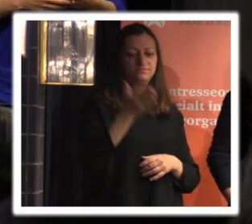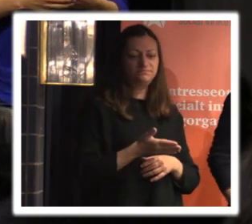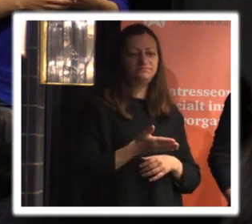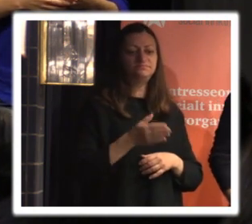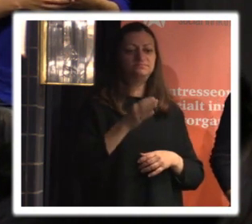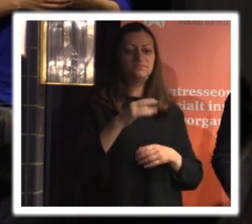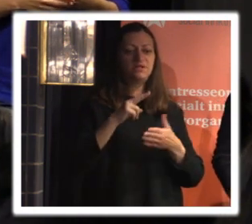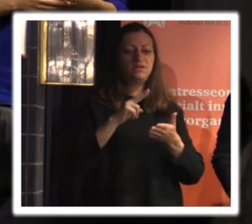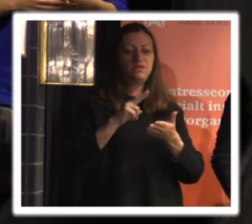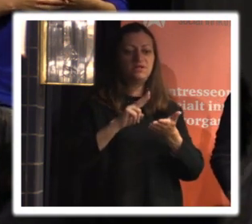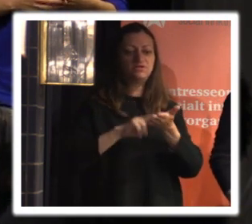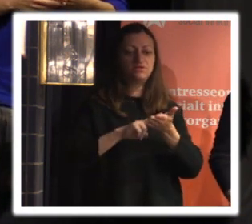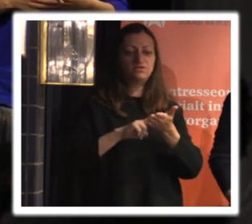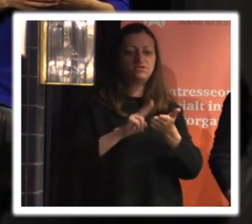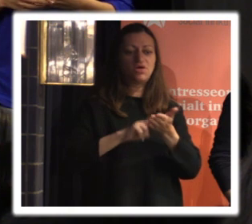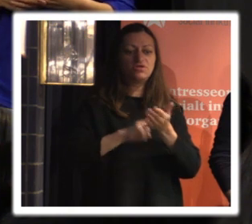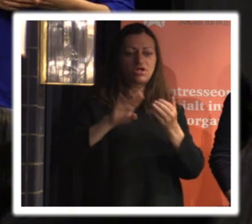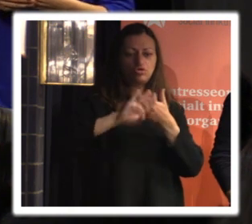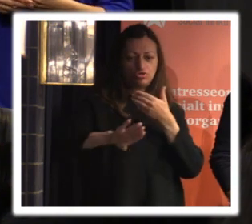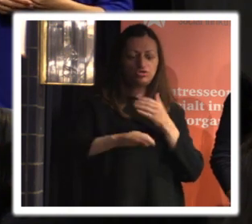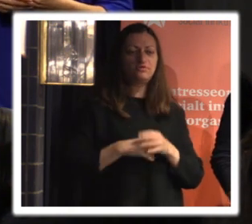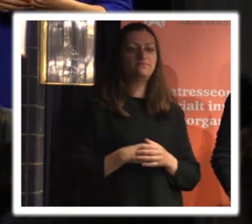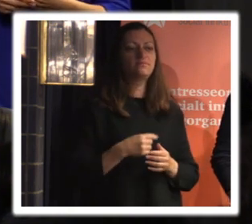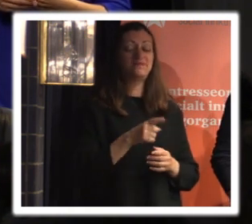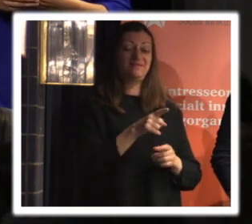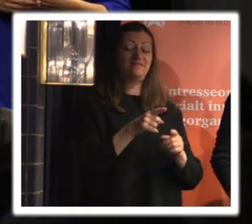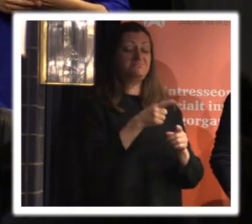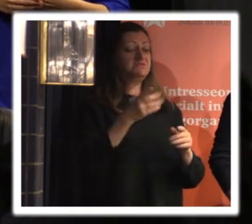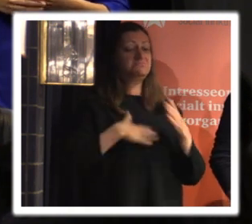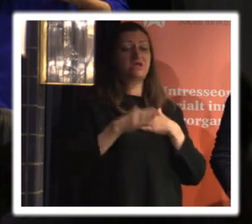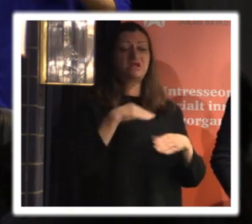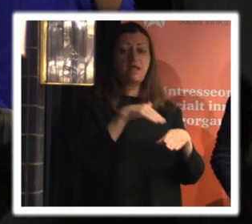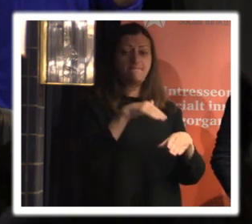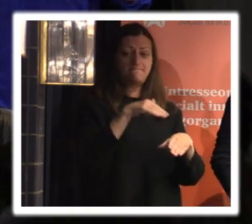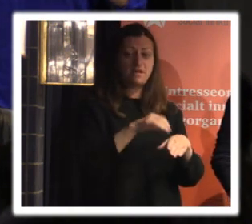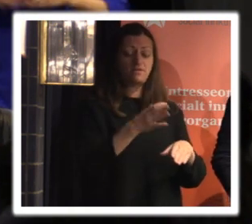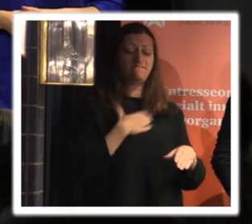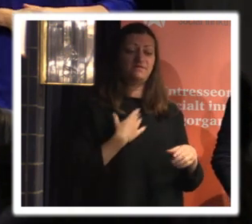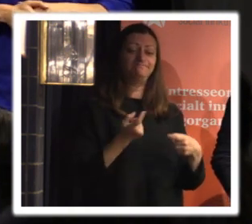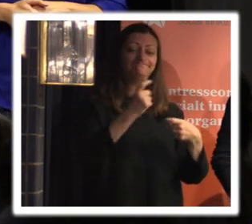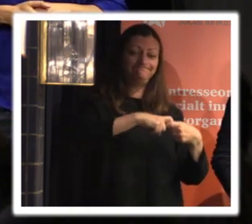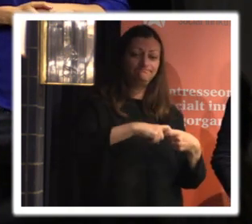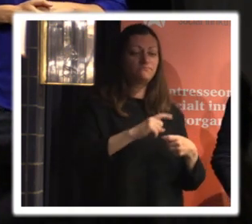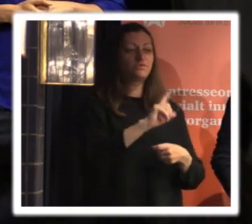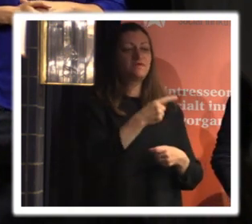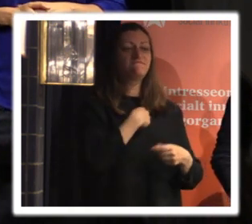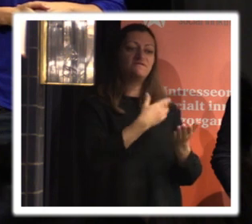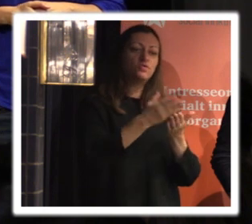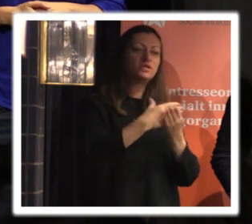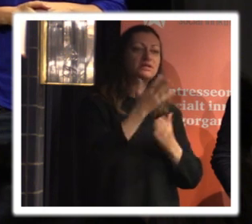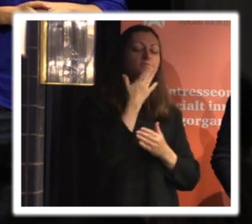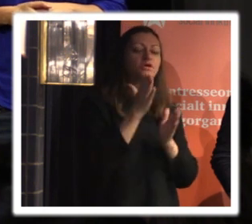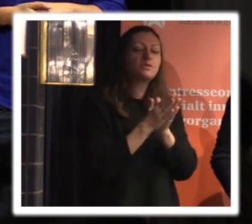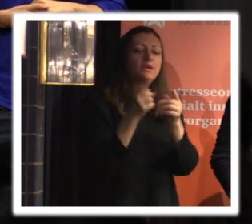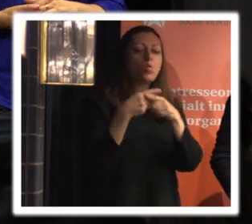nyhetsbrev som vi tänker starta upp som ni gärna får anmäla er till och sen så kommer vi prata vidare med olika aktörer och se